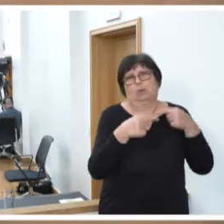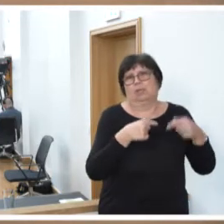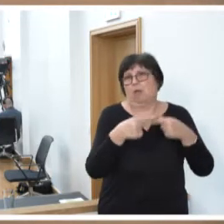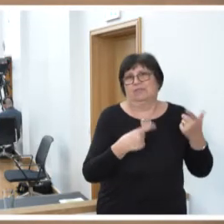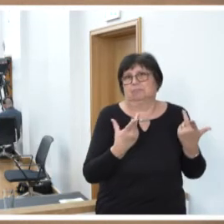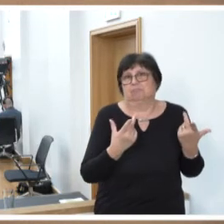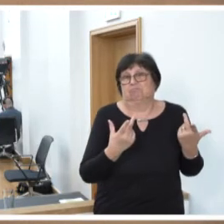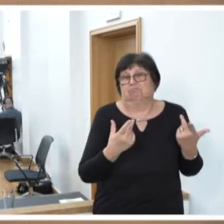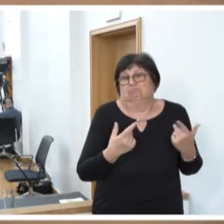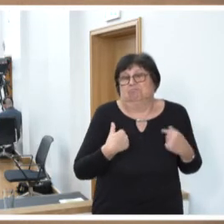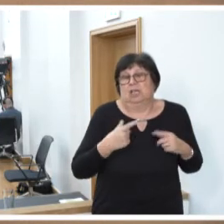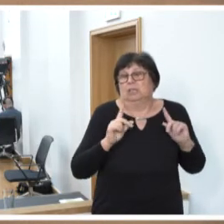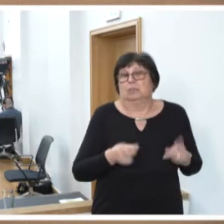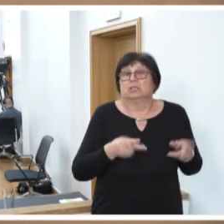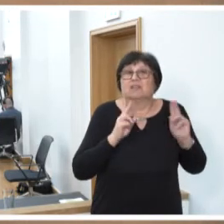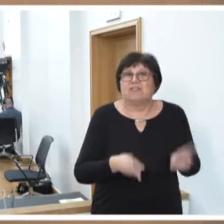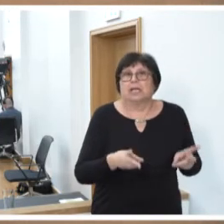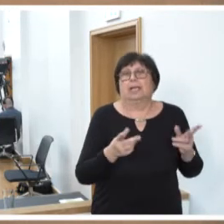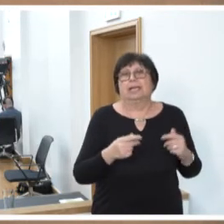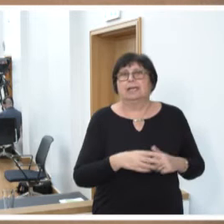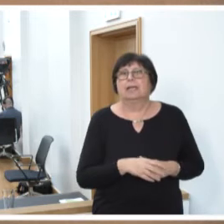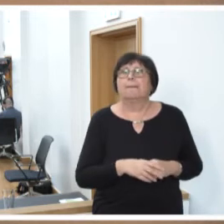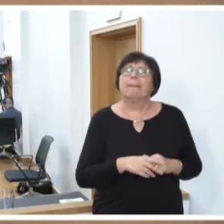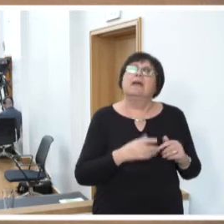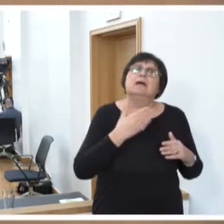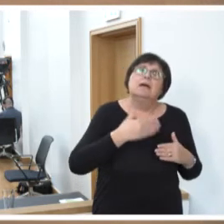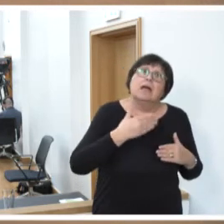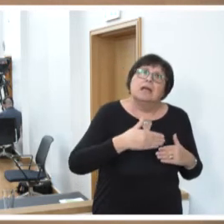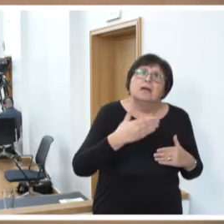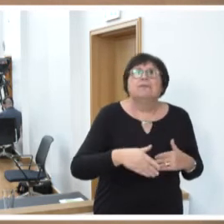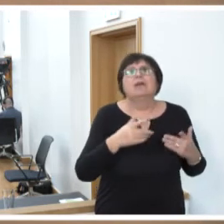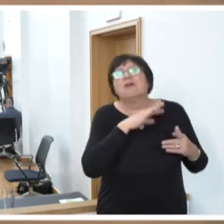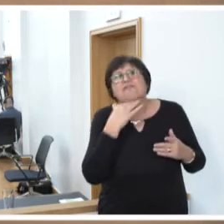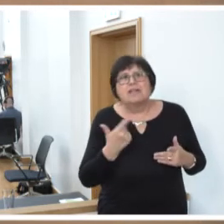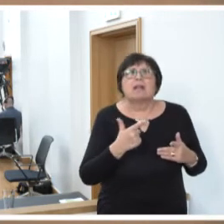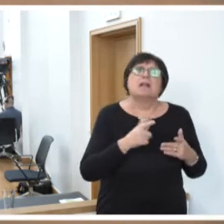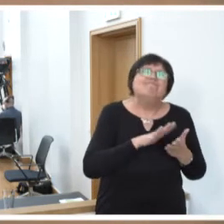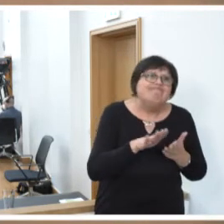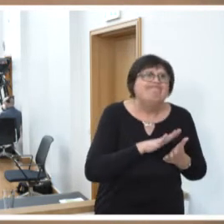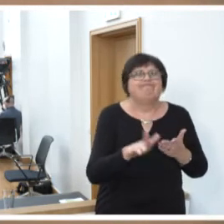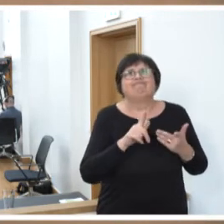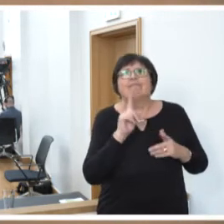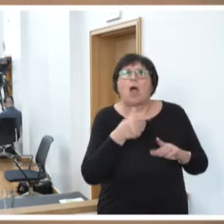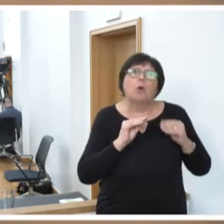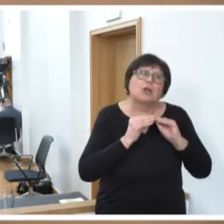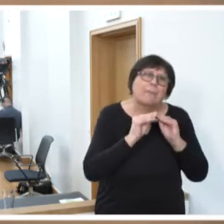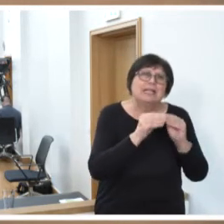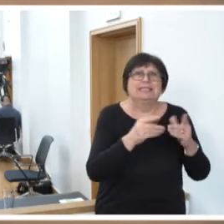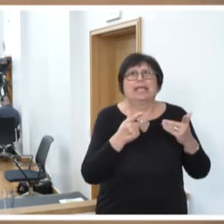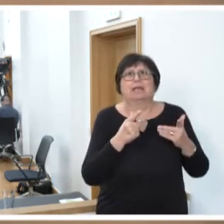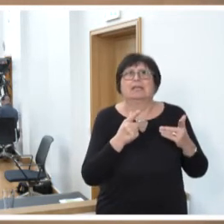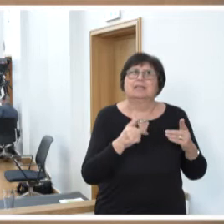Wir müssen da wirklich jede Menge Gehirnschmalz darauf verwenden, gerade auch in komplizierteren